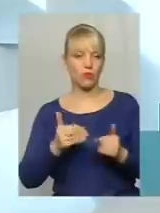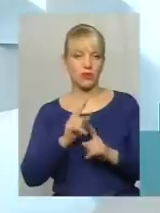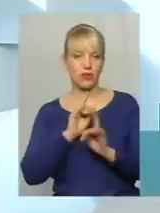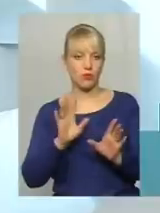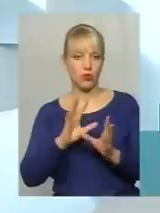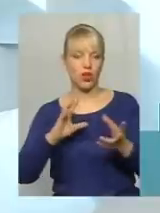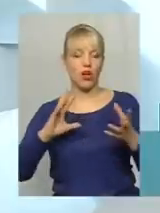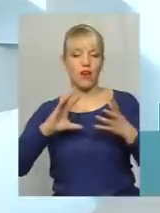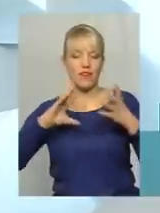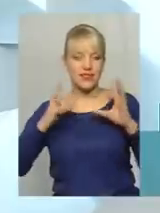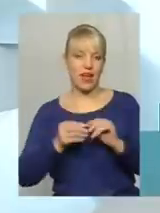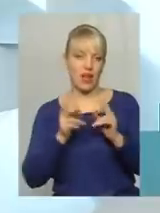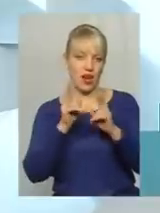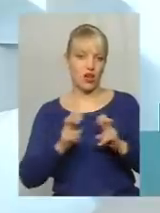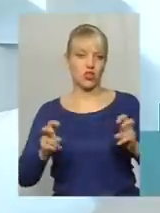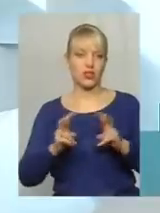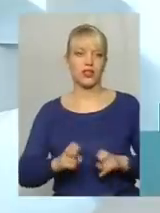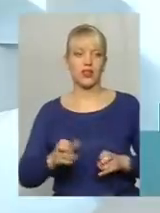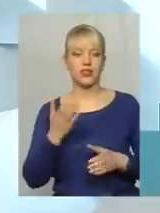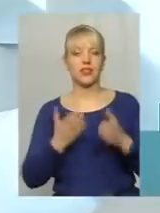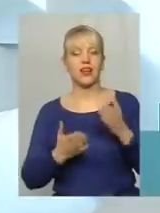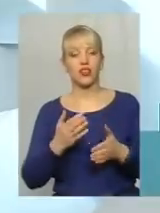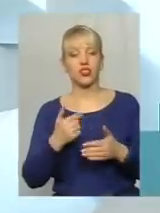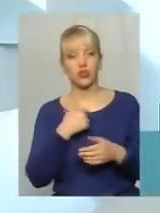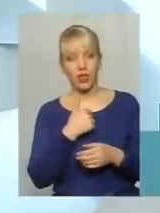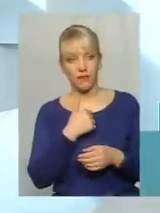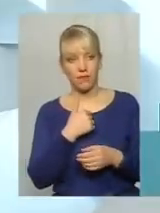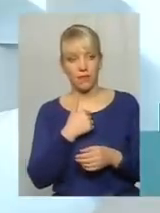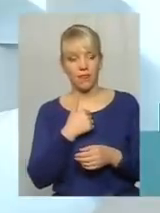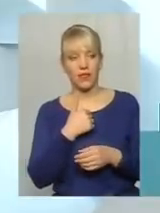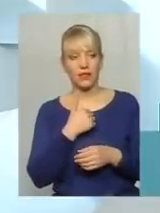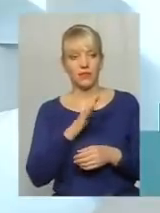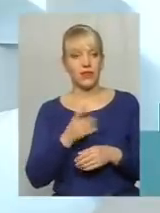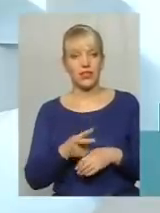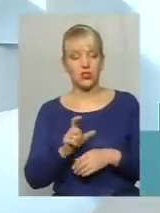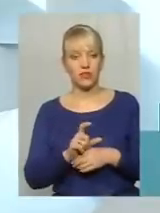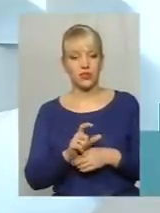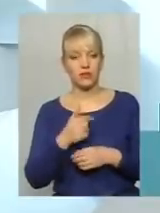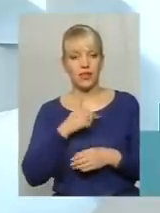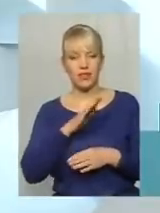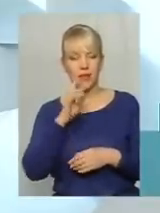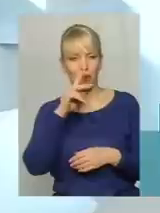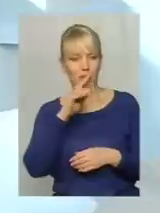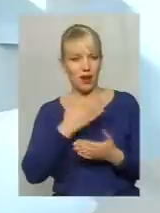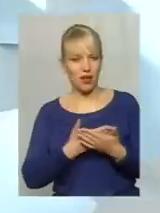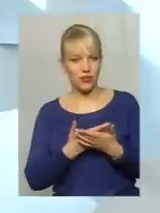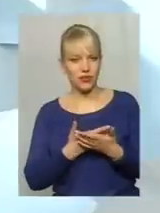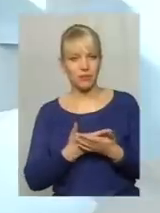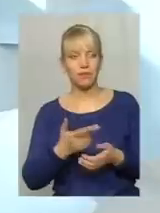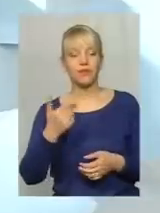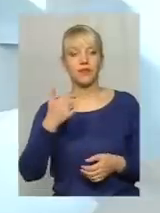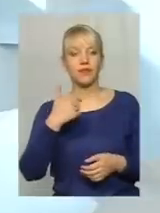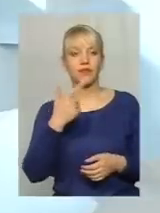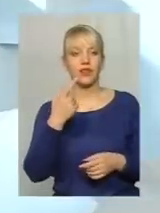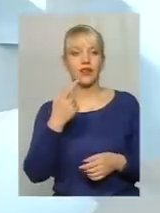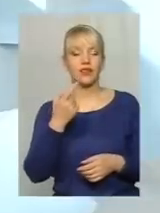розглядатися взагалі. Я, якщо не зовсім, мабуть, я не помиляюся, тому що трішечки